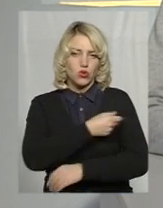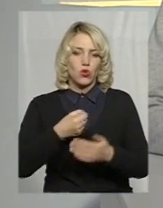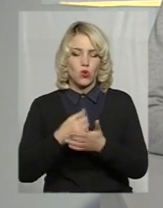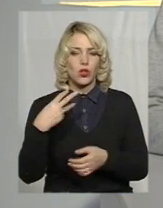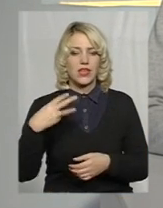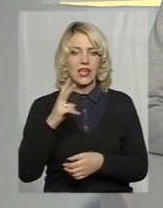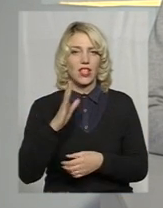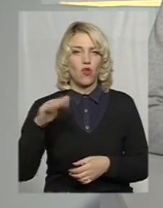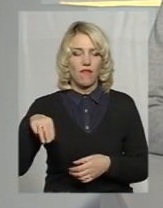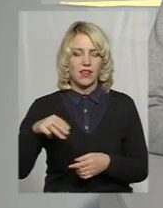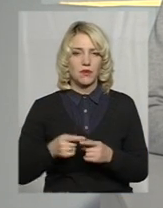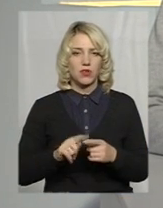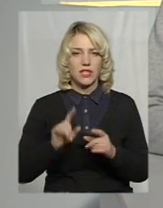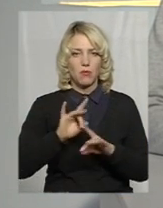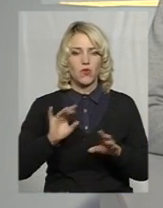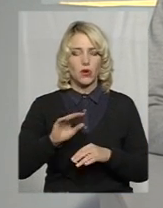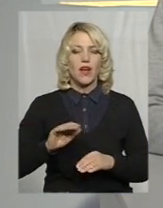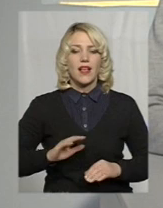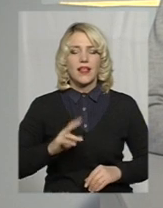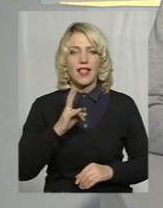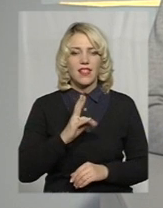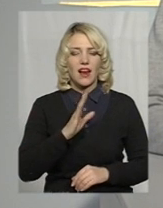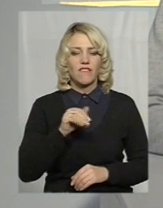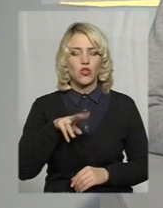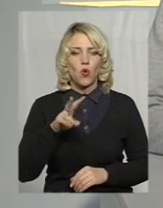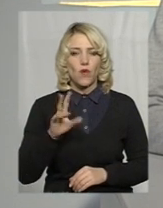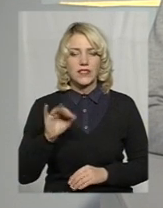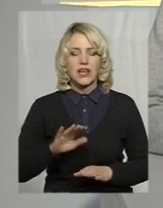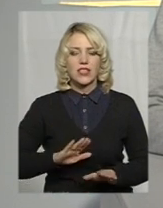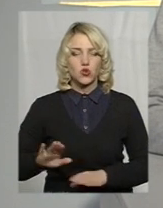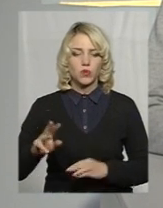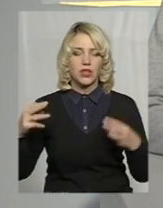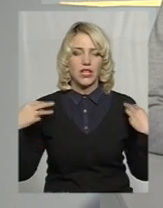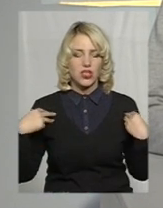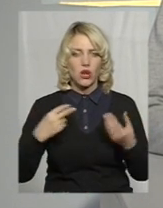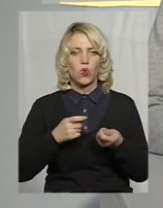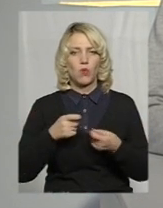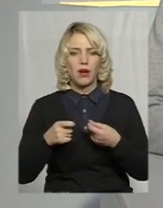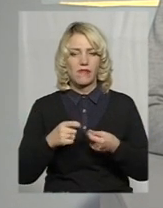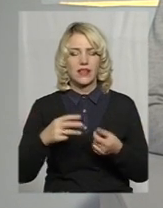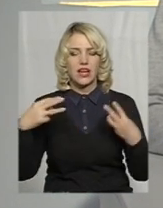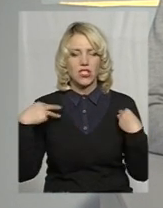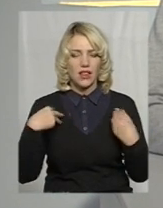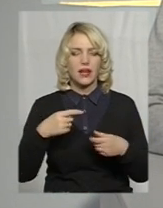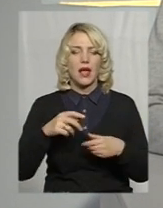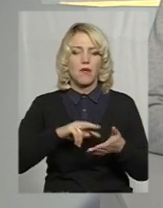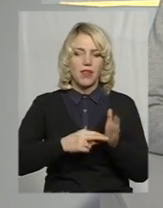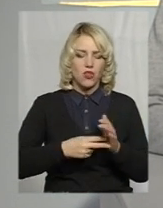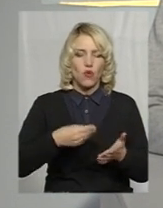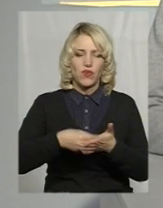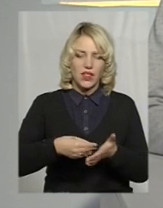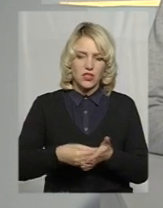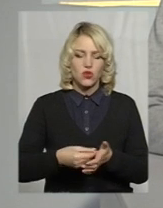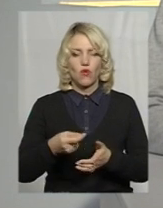Про це повідомила Наталія Вітковська, заступник начальника управління, начальник планово-фінансового відділу управління житлово-комунального